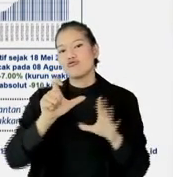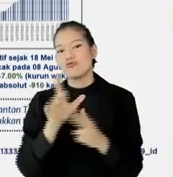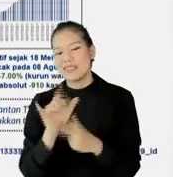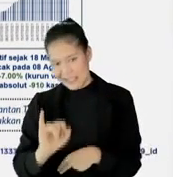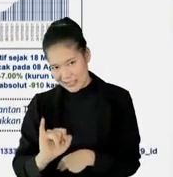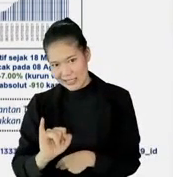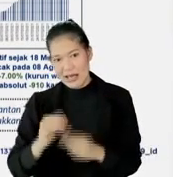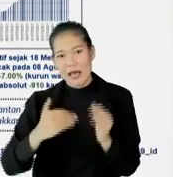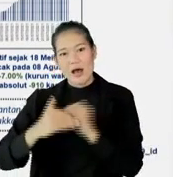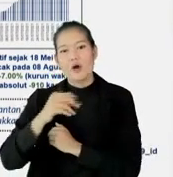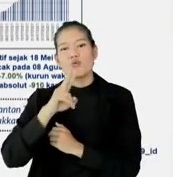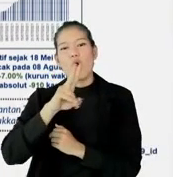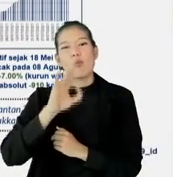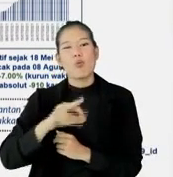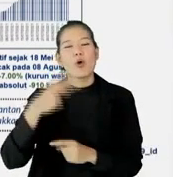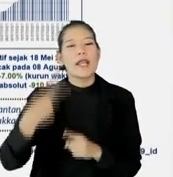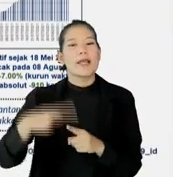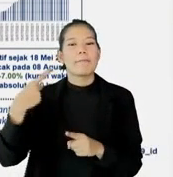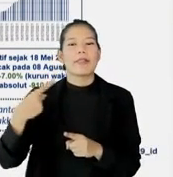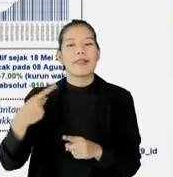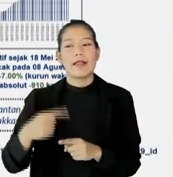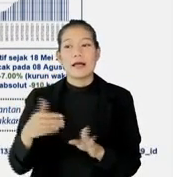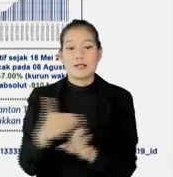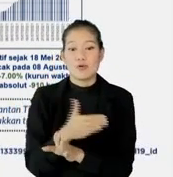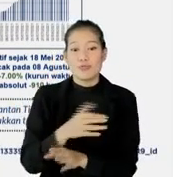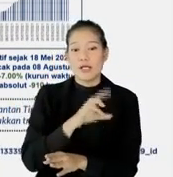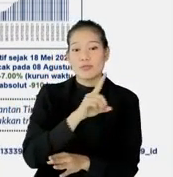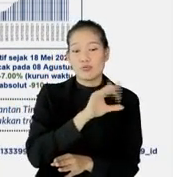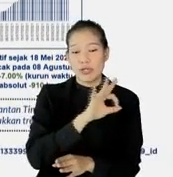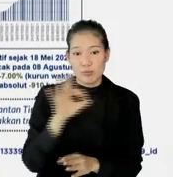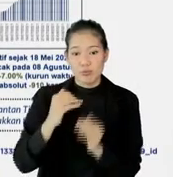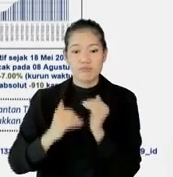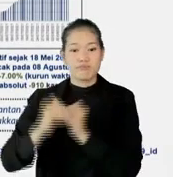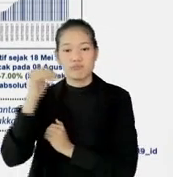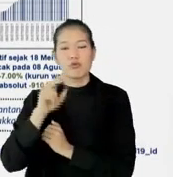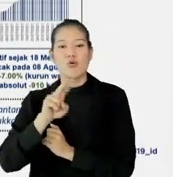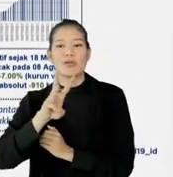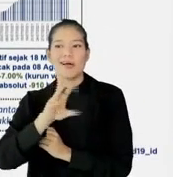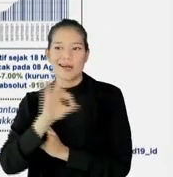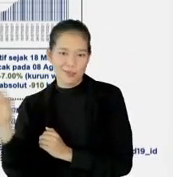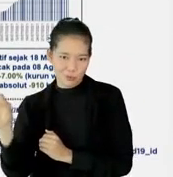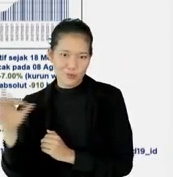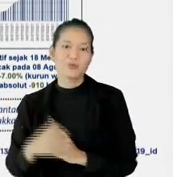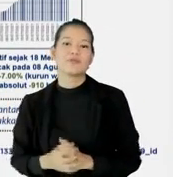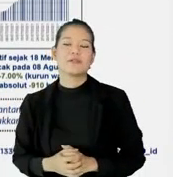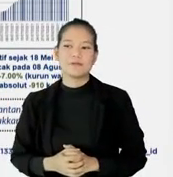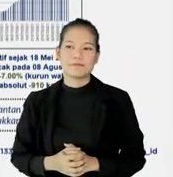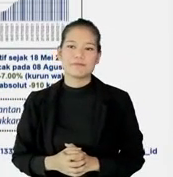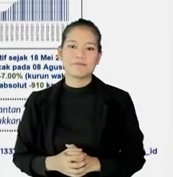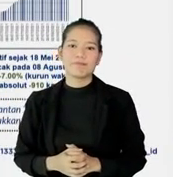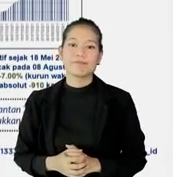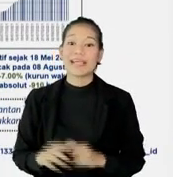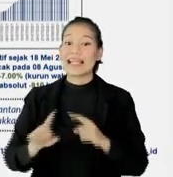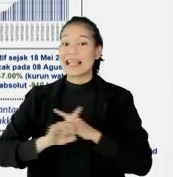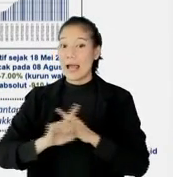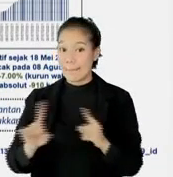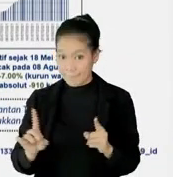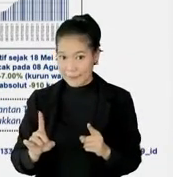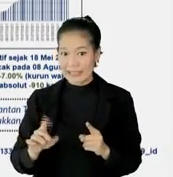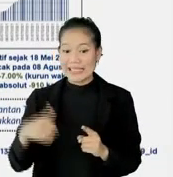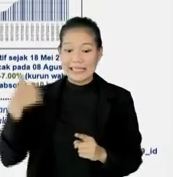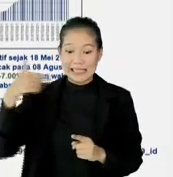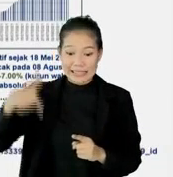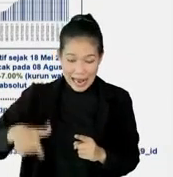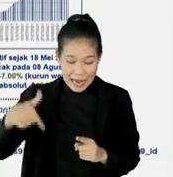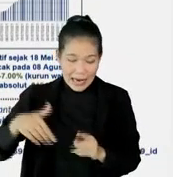naiknya juga sekitar 20 kali lipat, yang sebelumnya 1 ribu naik jadi 23 ribu gitu ya, naik jadi 23 ribu, tapi sudah